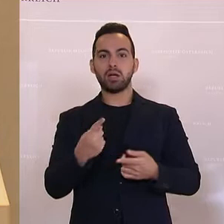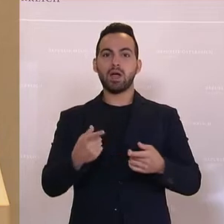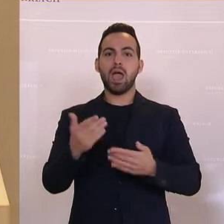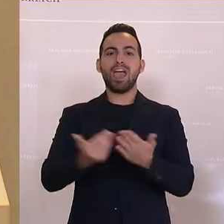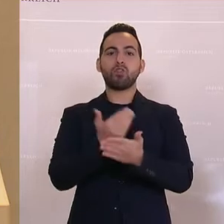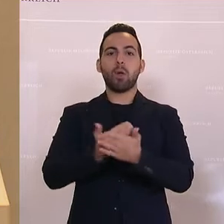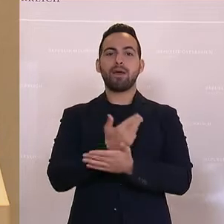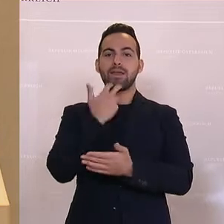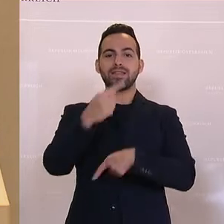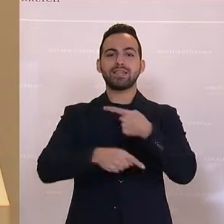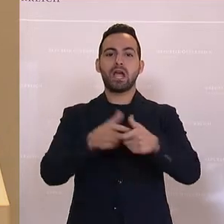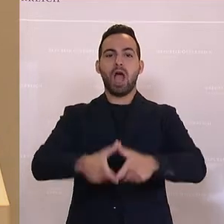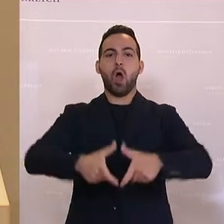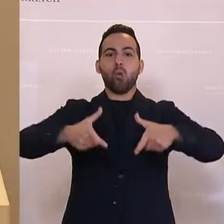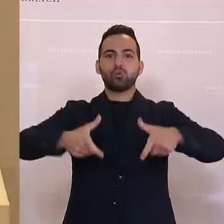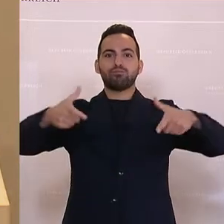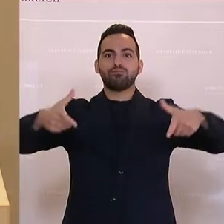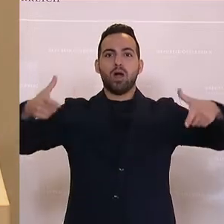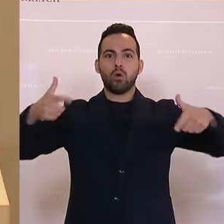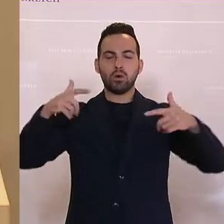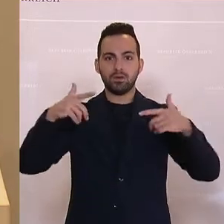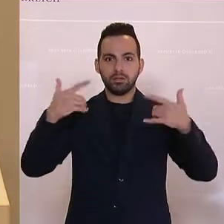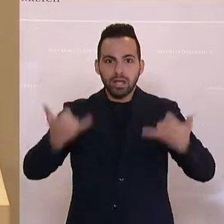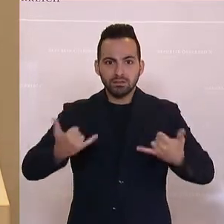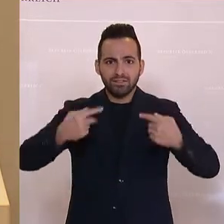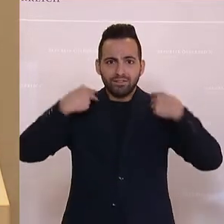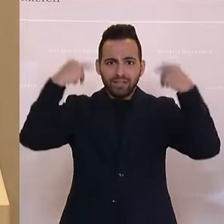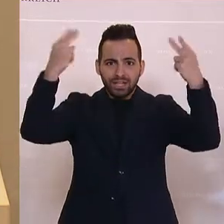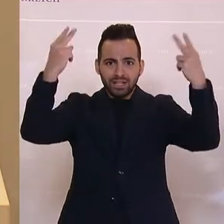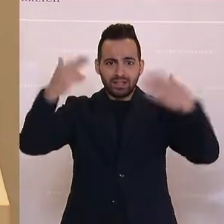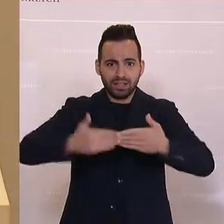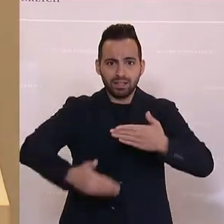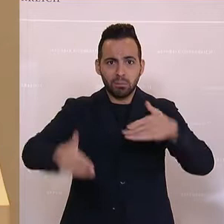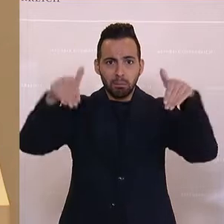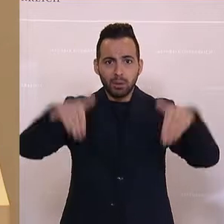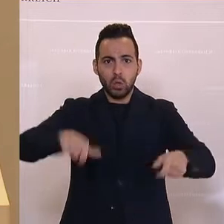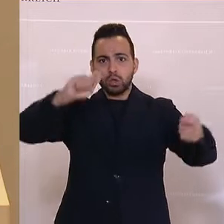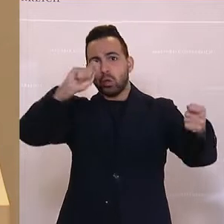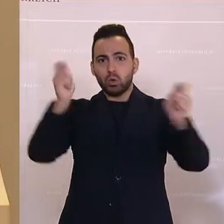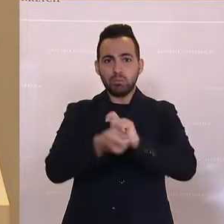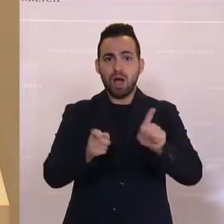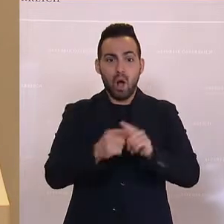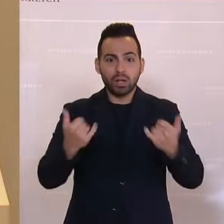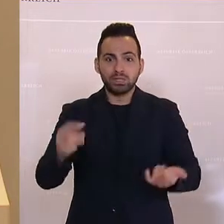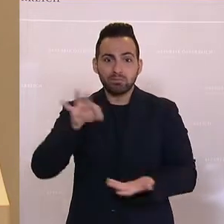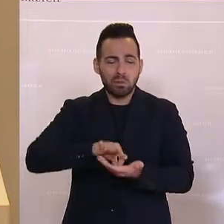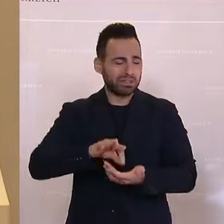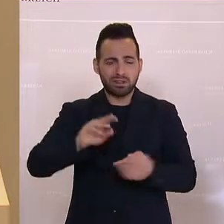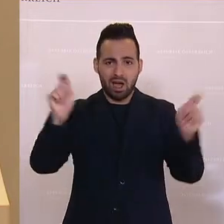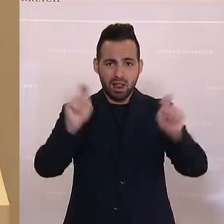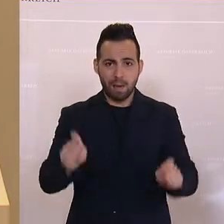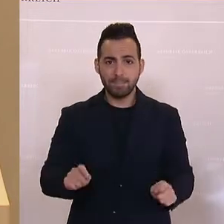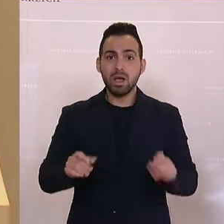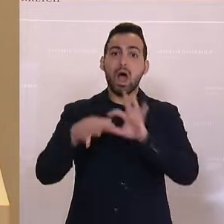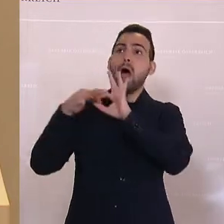Erneuerbaren ausschauen, ein Ausbau der Erneuerbaren Energie, das ist doch das Wichtigste und das Großartigste, was wir im Augenblick machen könnten, um diese